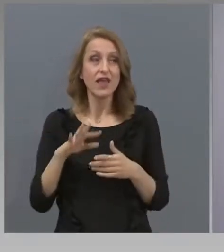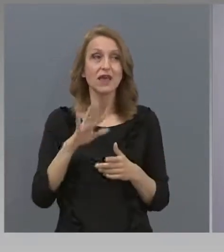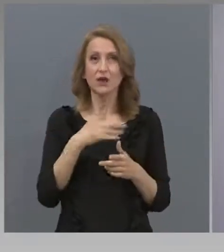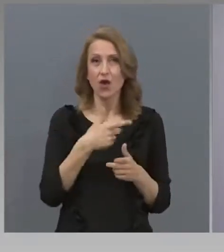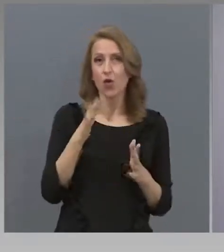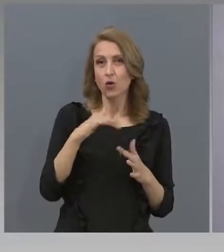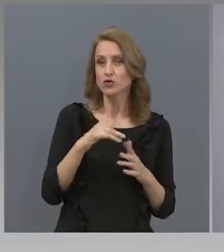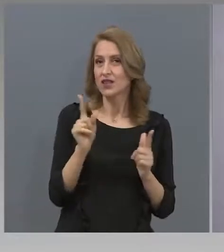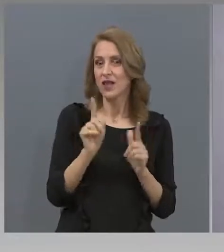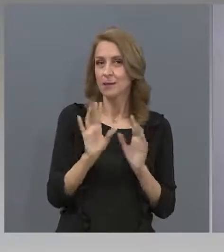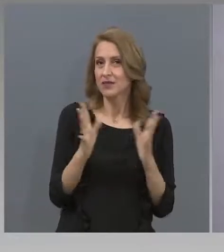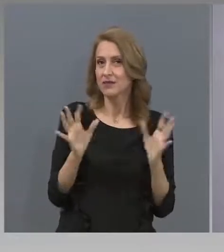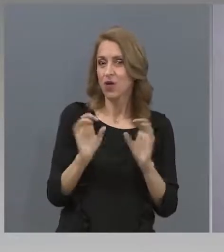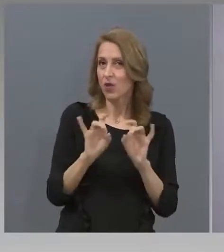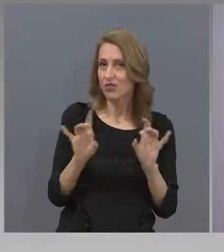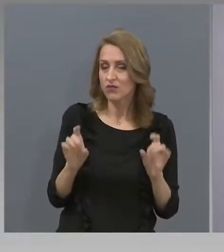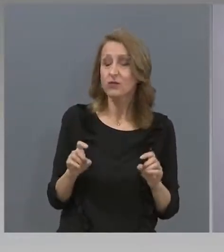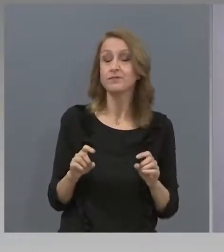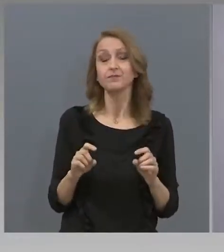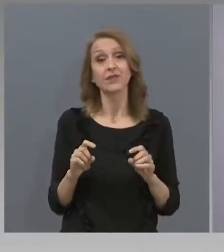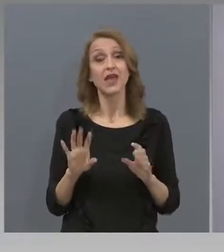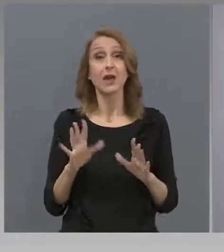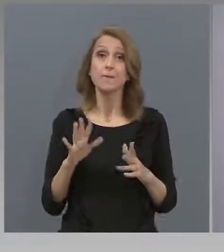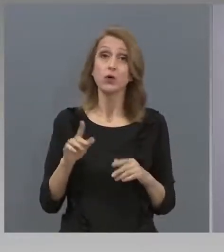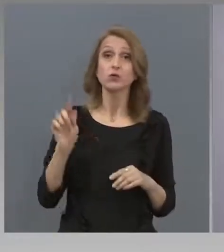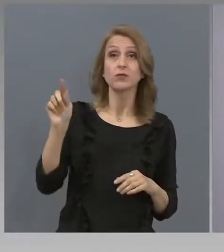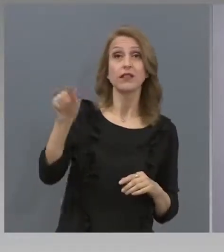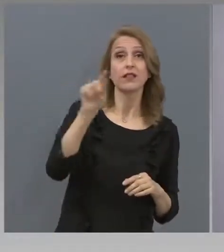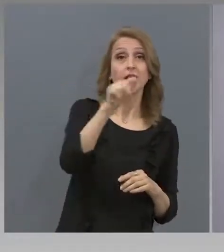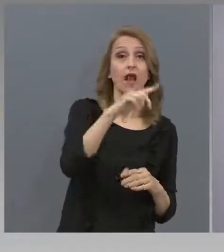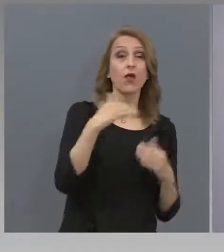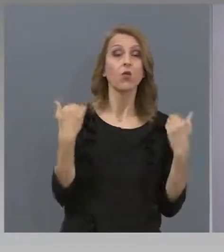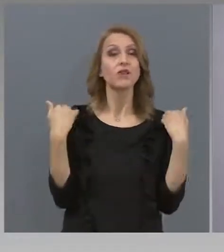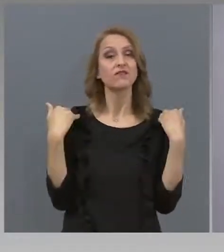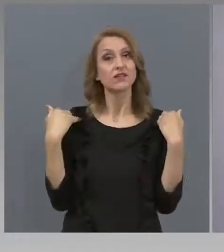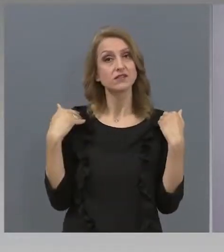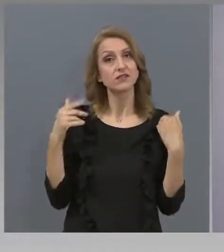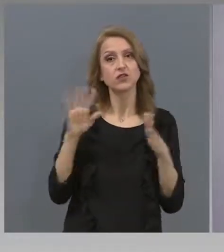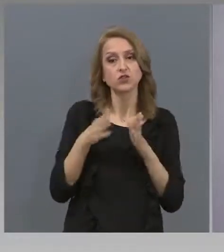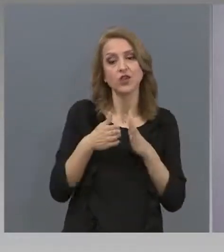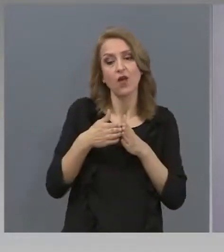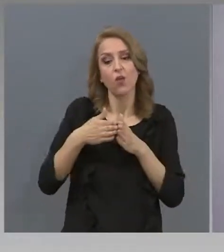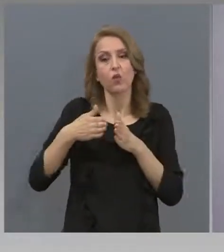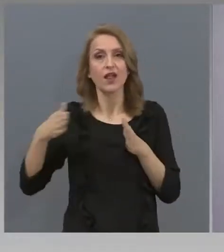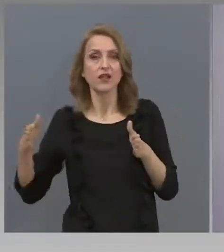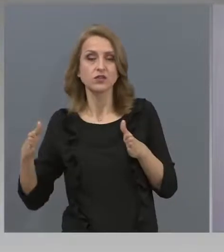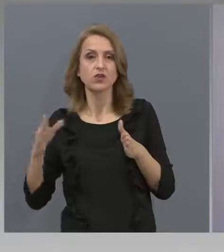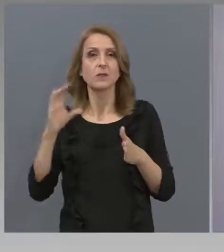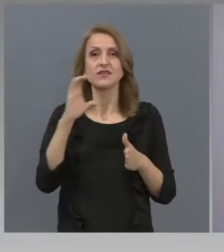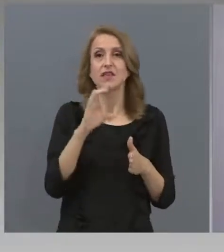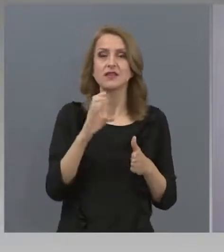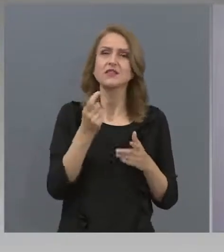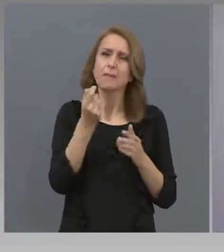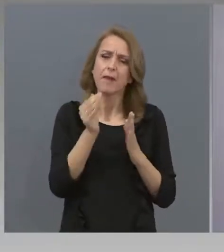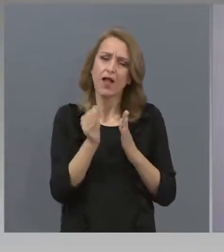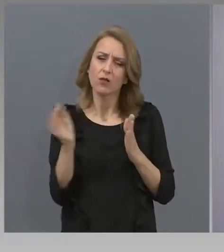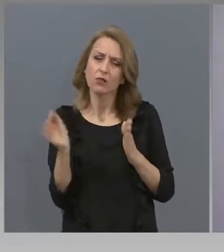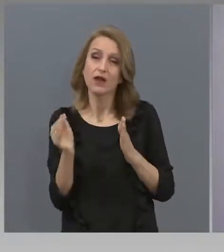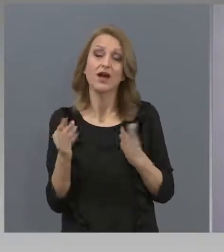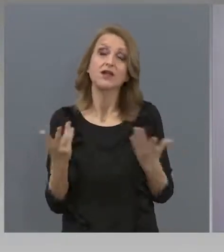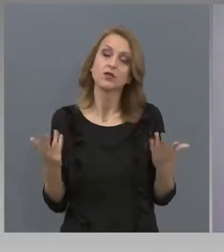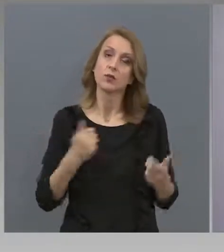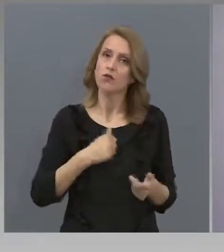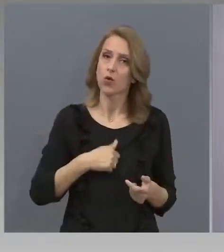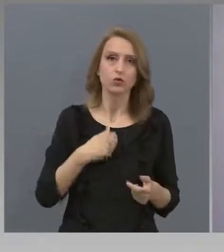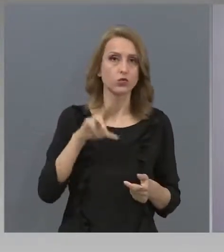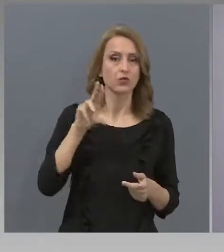информация. Да, най-вероятно някъде ще бъдат удължени сесиите с малко. Пак ви казвам, много е трудно да се говори въобще за вишите